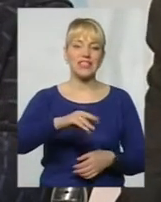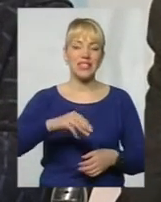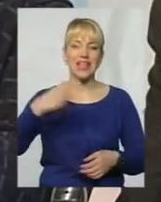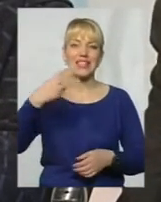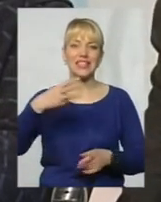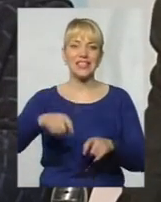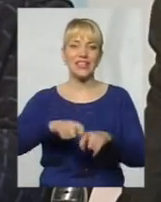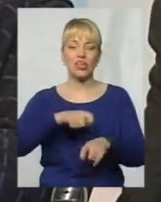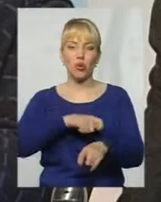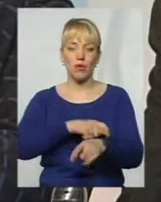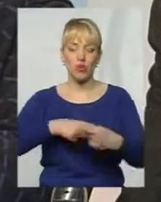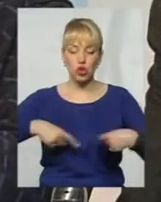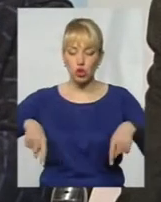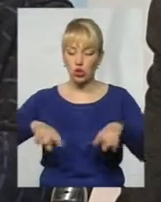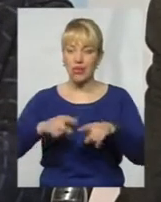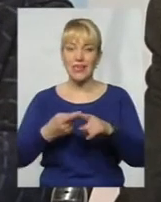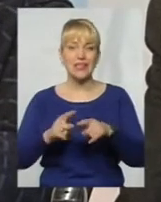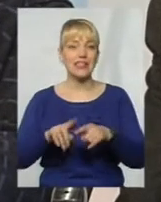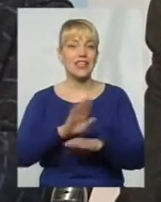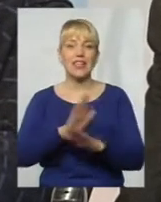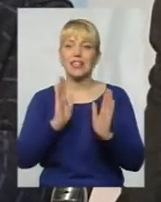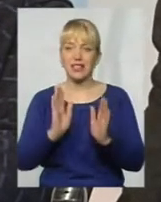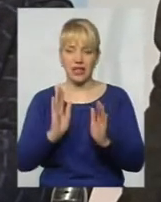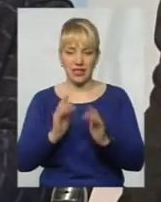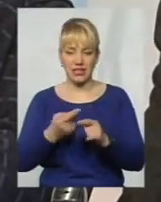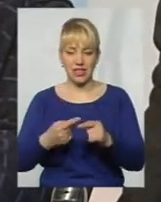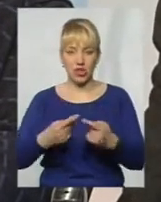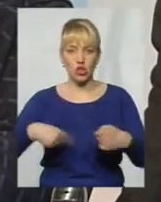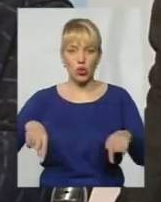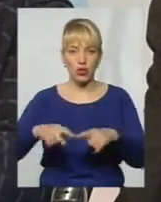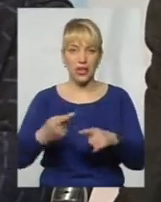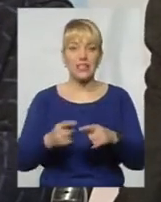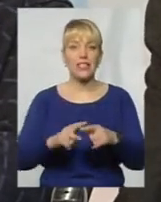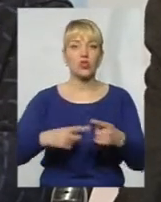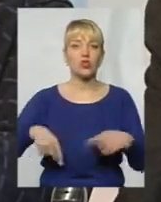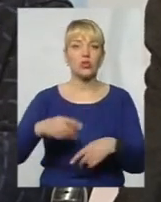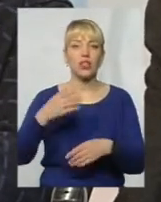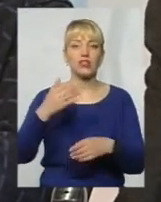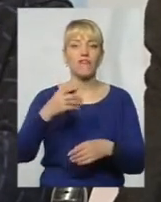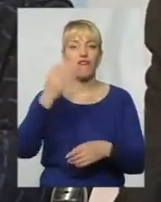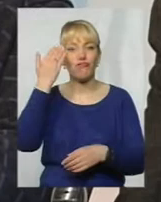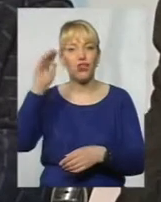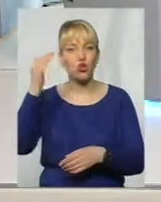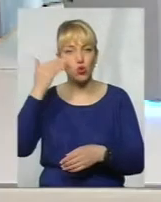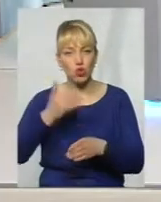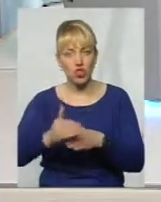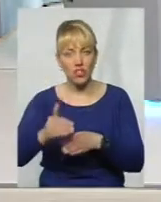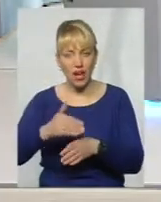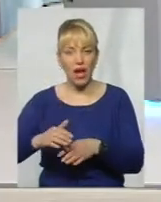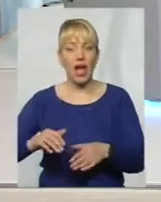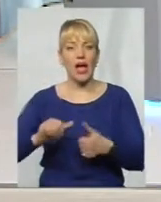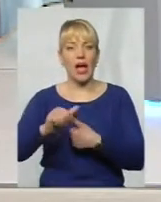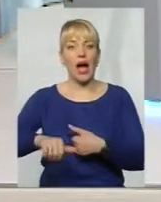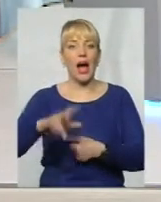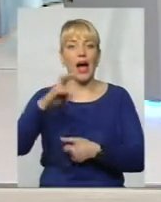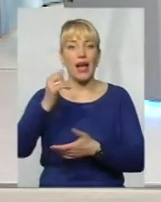30-кілометрової зони. 30-кілометрова зона – це зона відчуження, зона добровільного і гарантованого відселення людей. А є ж зони